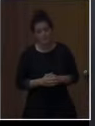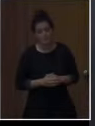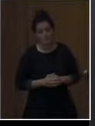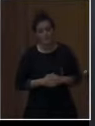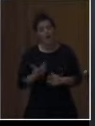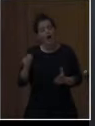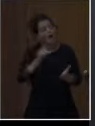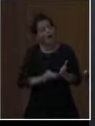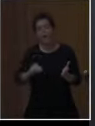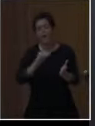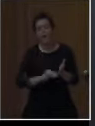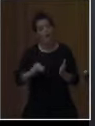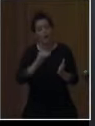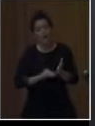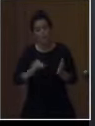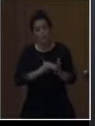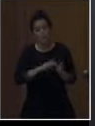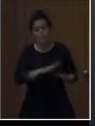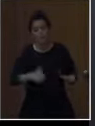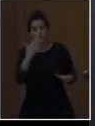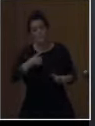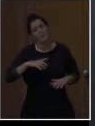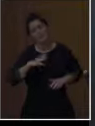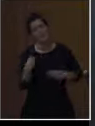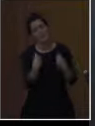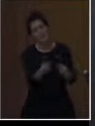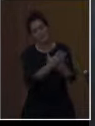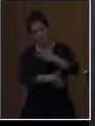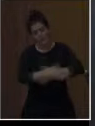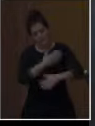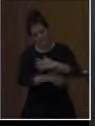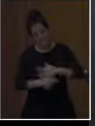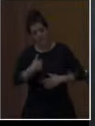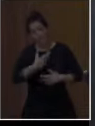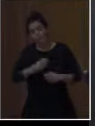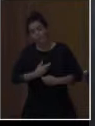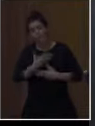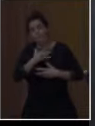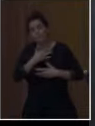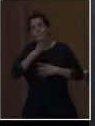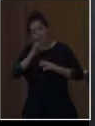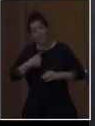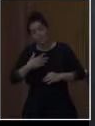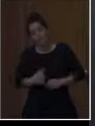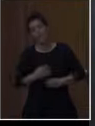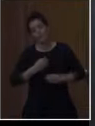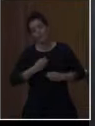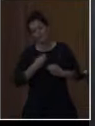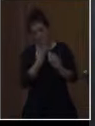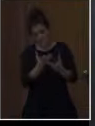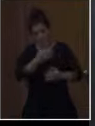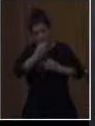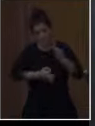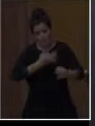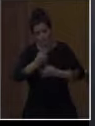σας αναφέρω και άλλα τέτοια παράδειγματα, αλλά θεωρώ ότι θα σας κούραζα. Αυτό που νιώθω την ανάγκη να πειραστώ μαζί σας πριν τελειώσω, είναι ότι